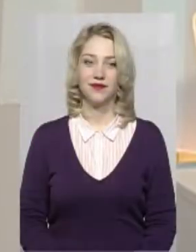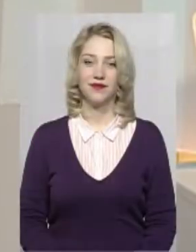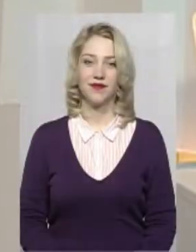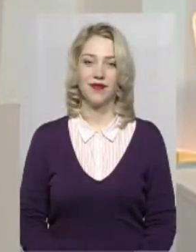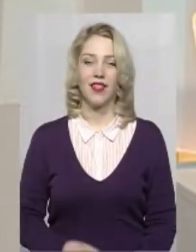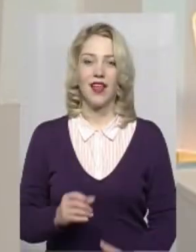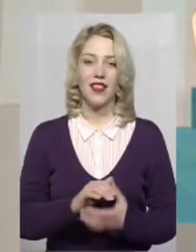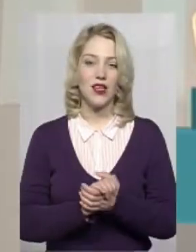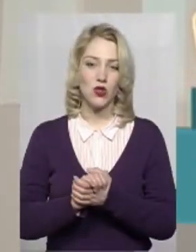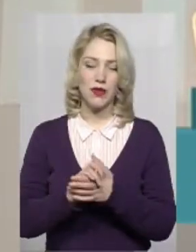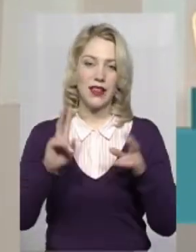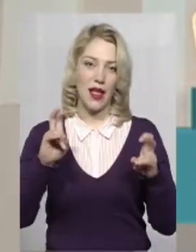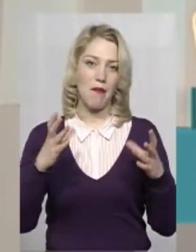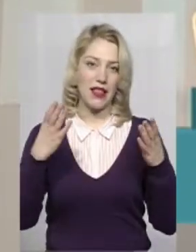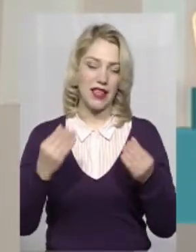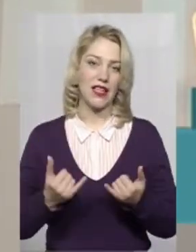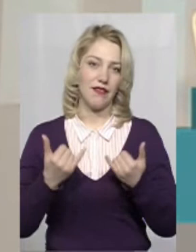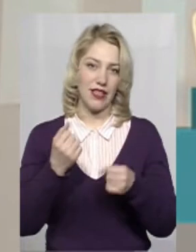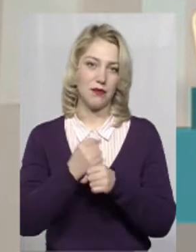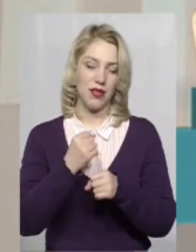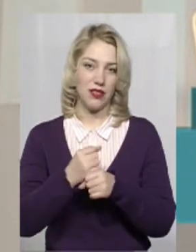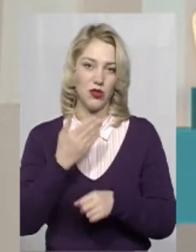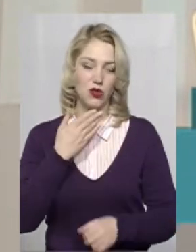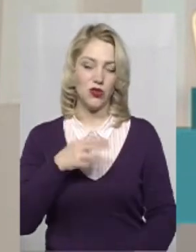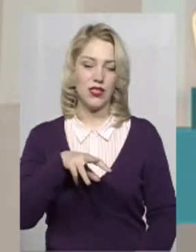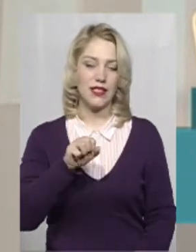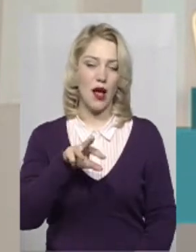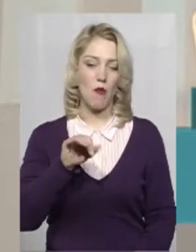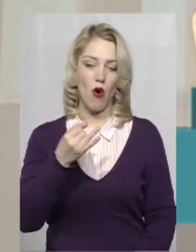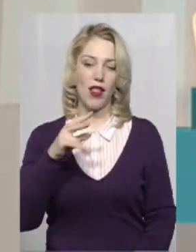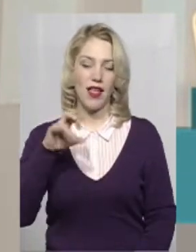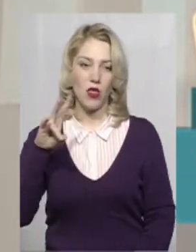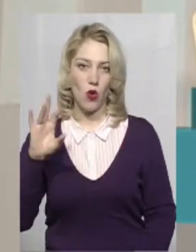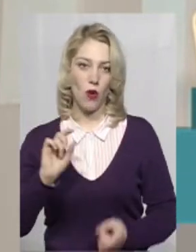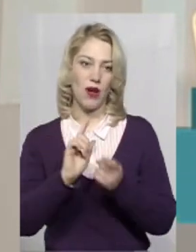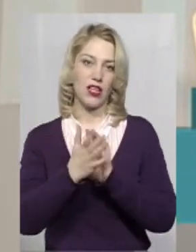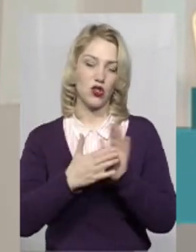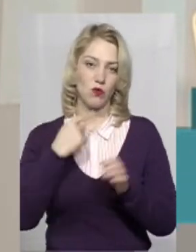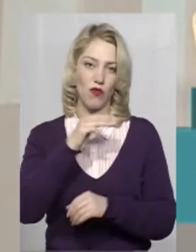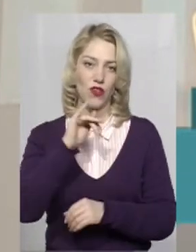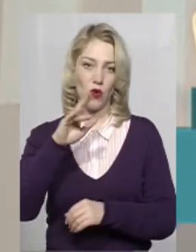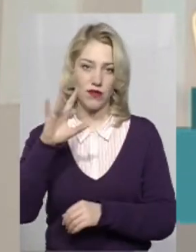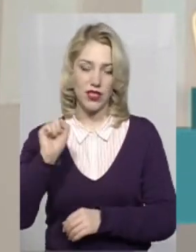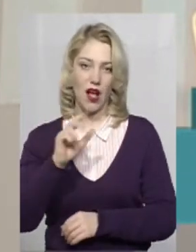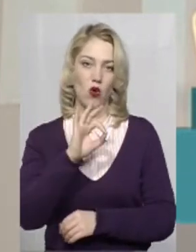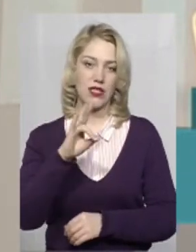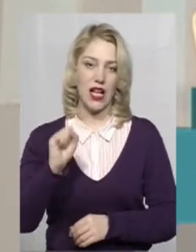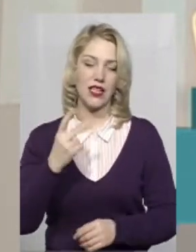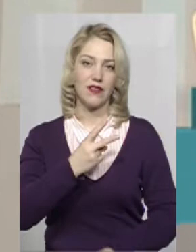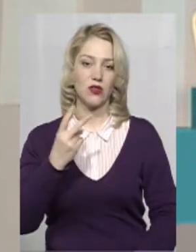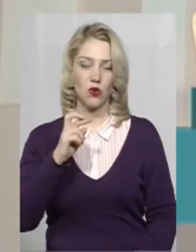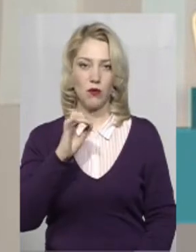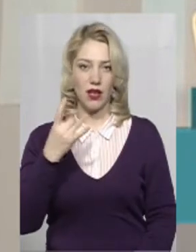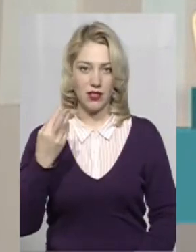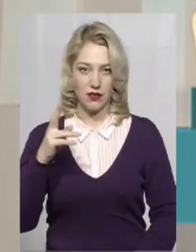На Суспільному тема дня. Для вас працює я, Алиса Мойленко, Оксана Фіновська перекладає на жестову мову. 22